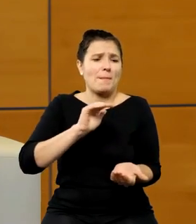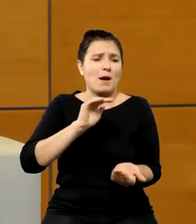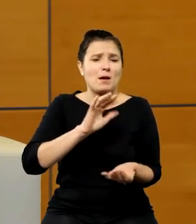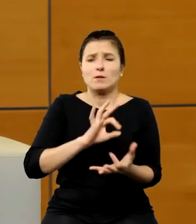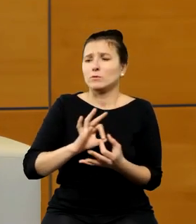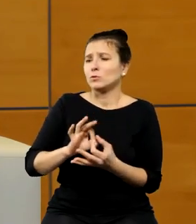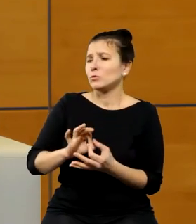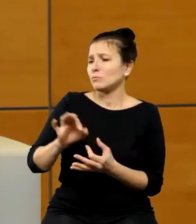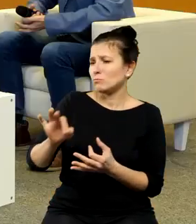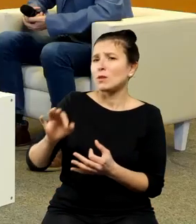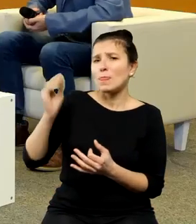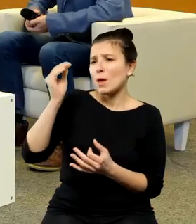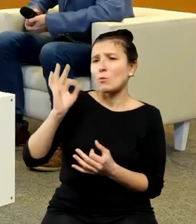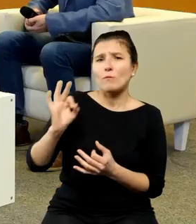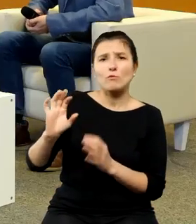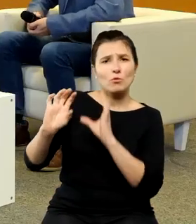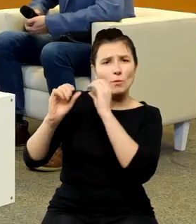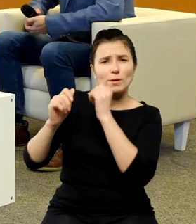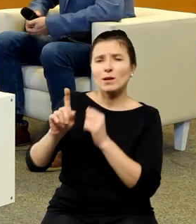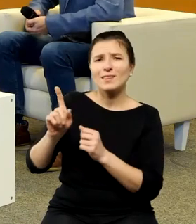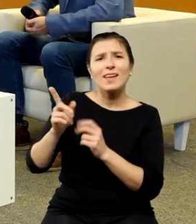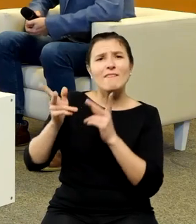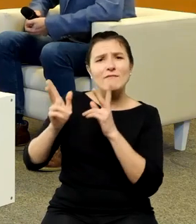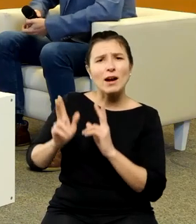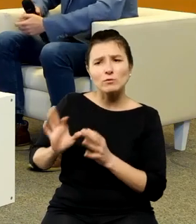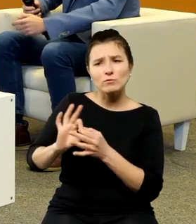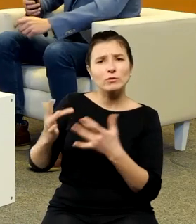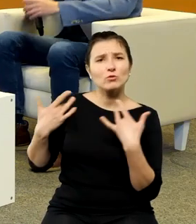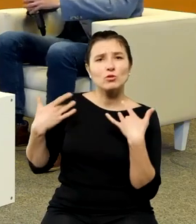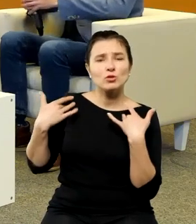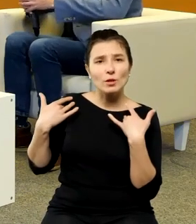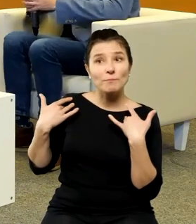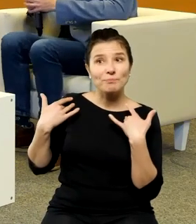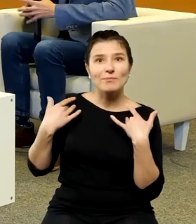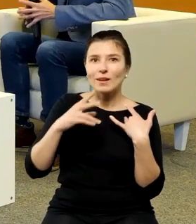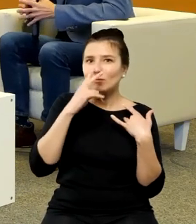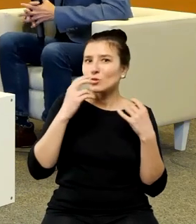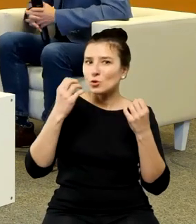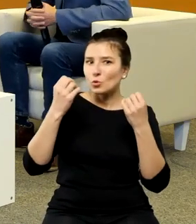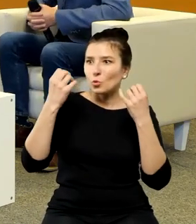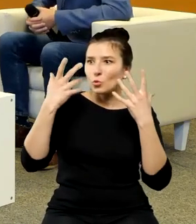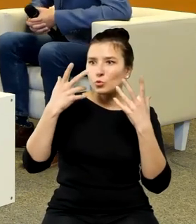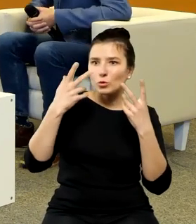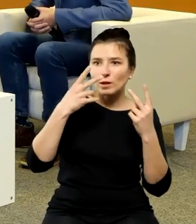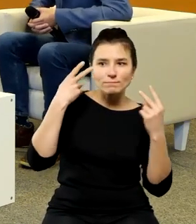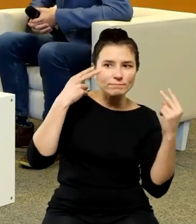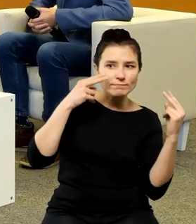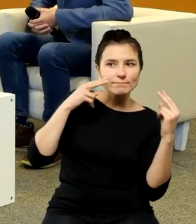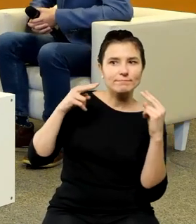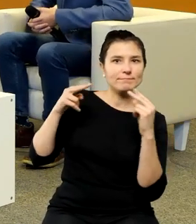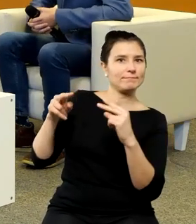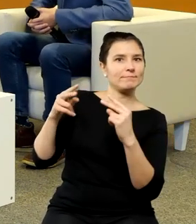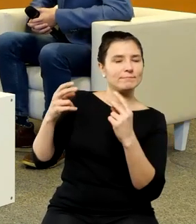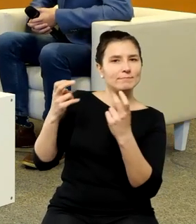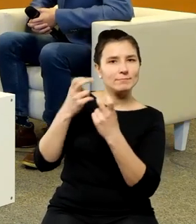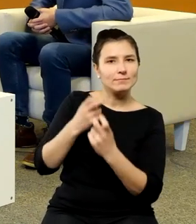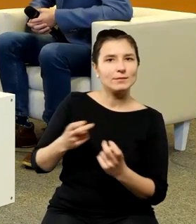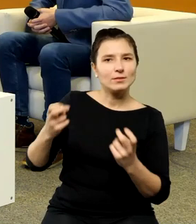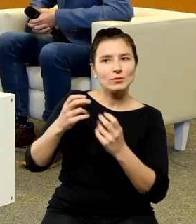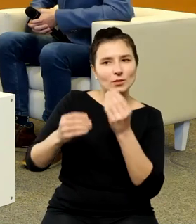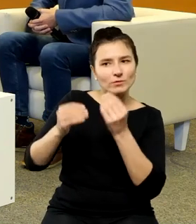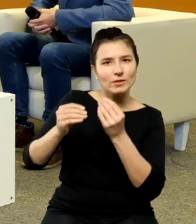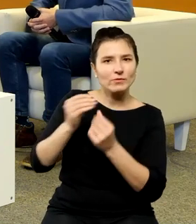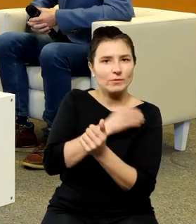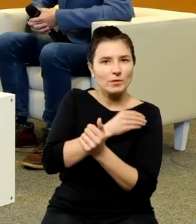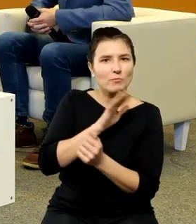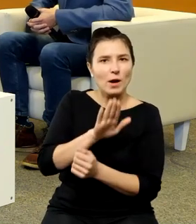nauki Kopernika nie faktów biograficznych kultura zaczyna się poruszać czy może coraz bogatszym zasobem dysponować